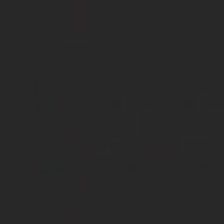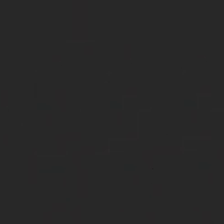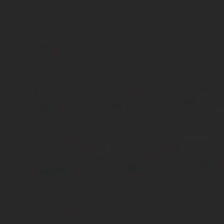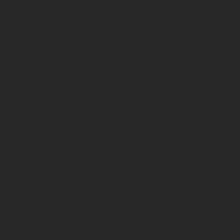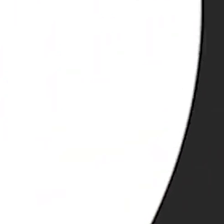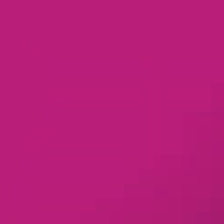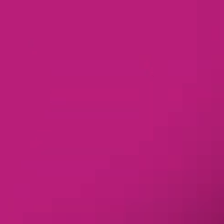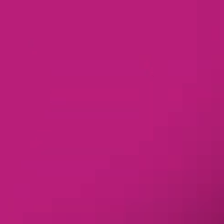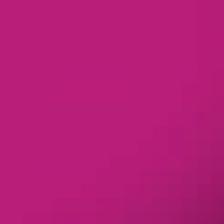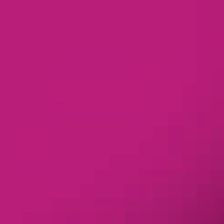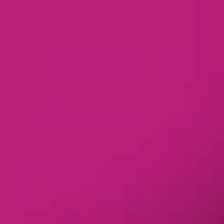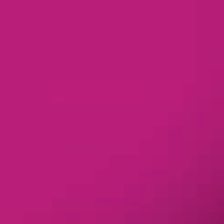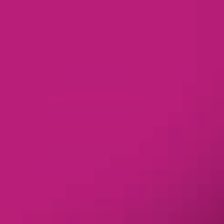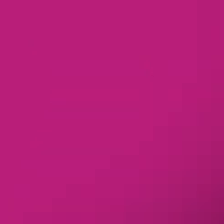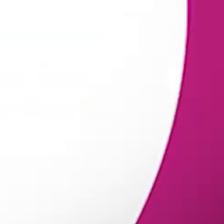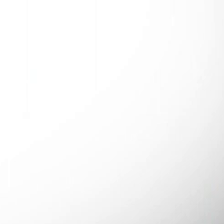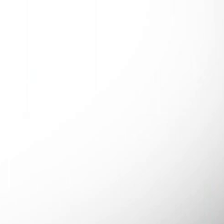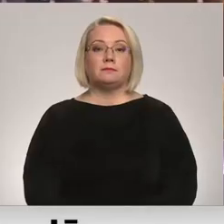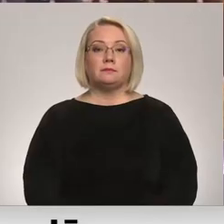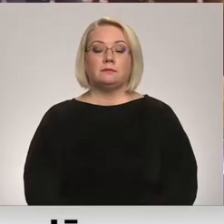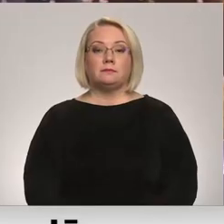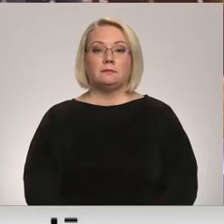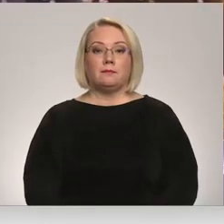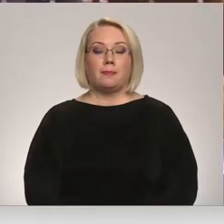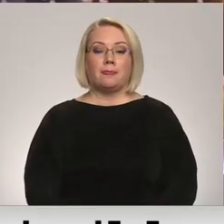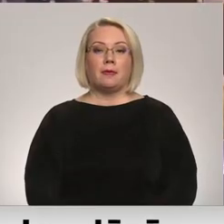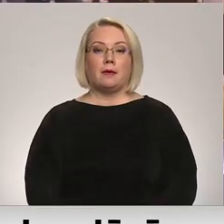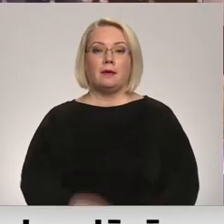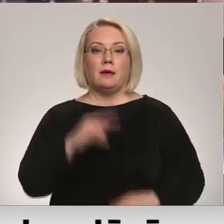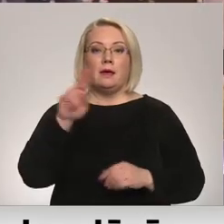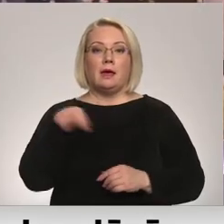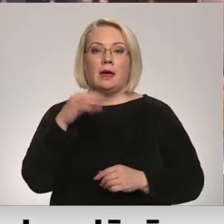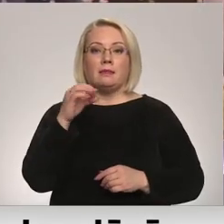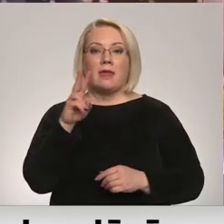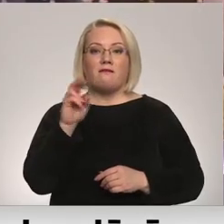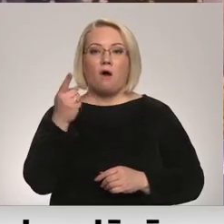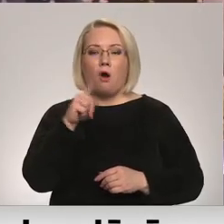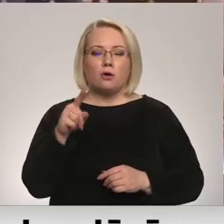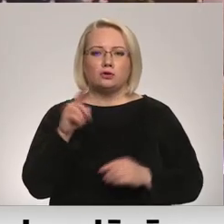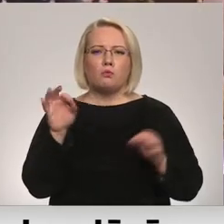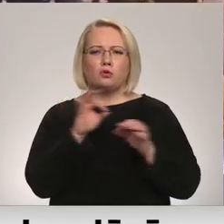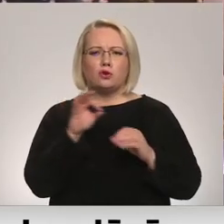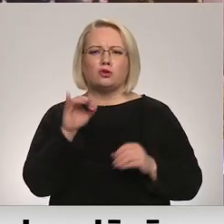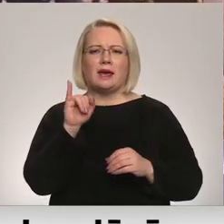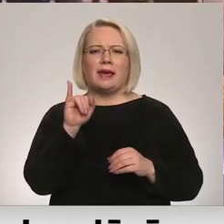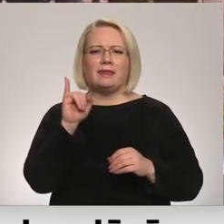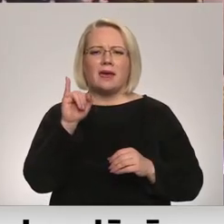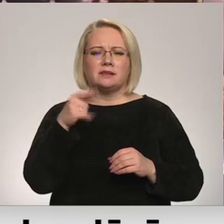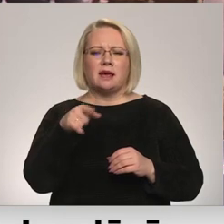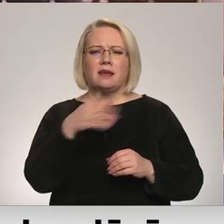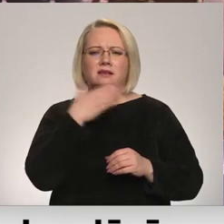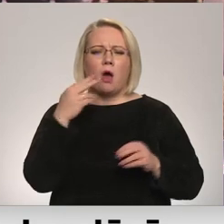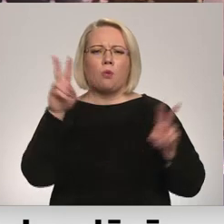Re, visi ēters ir te! Devons, mūze un imērce – tie nav vārdi no dažādu nozaru